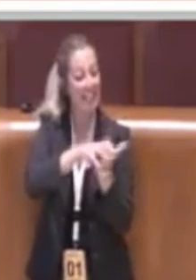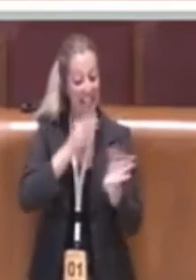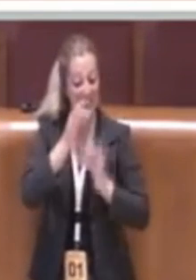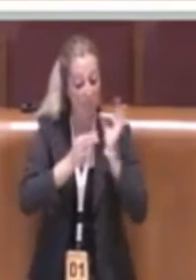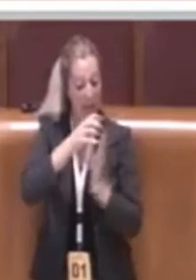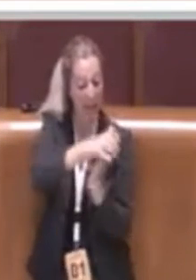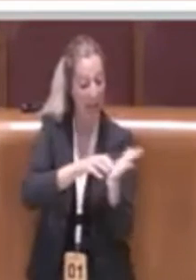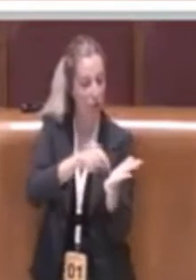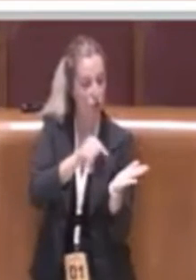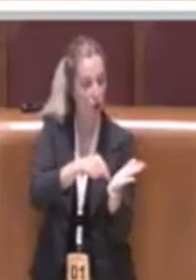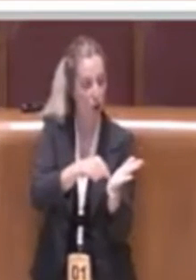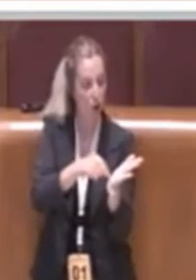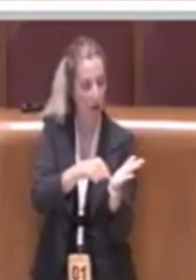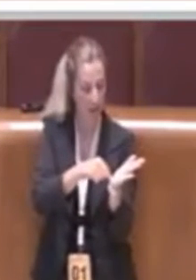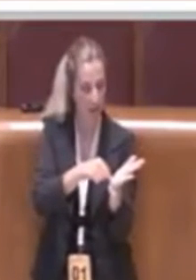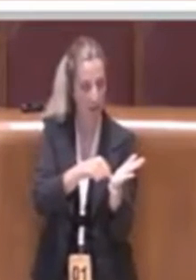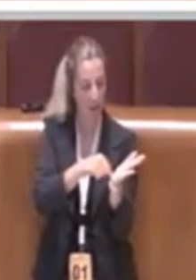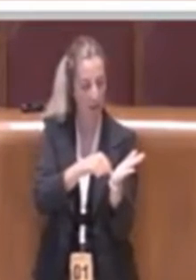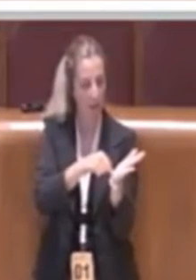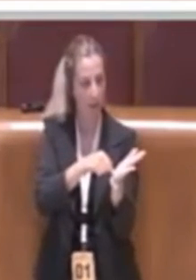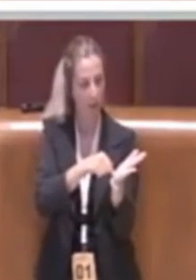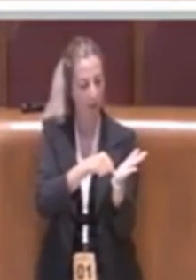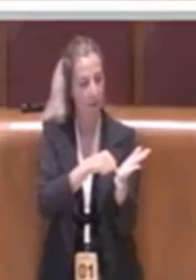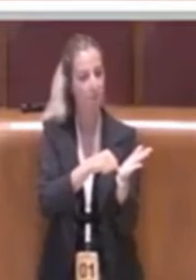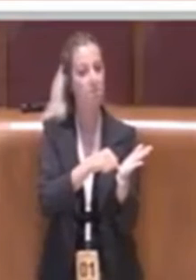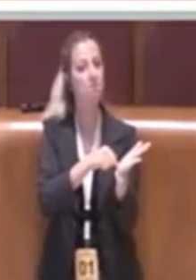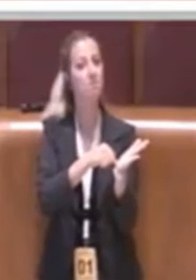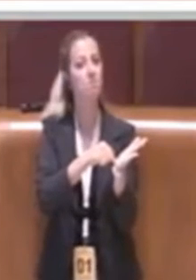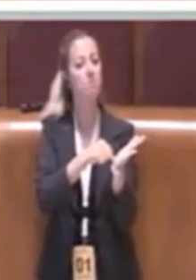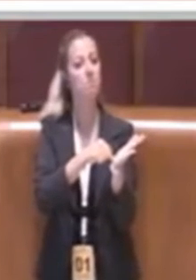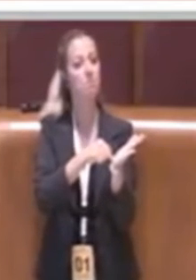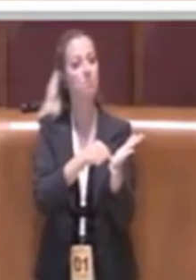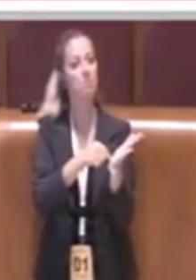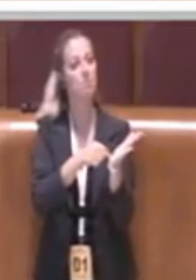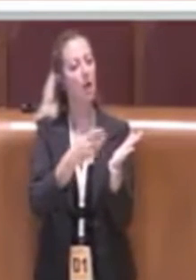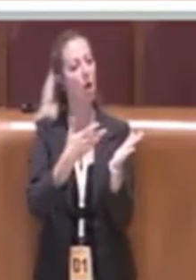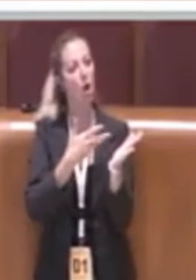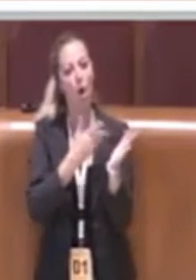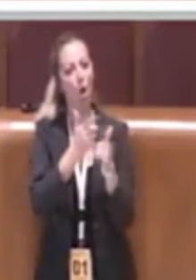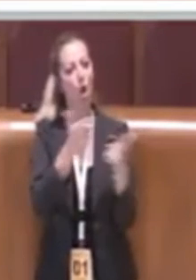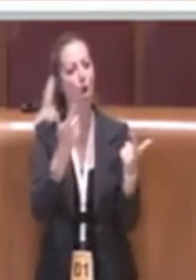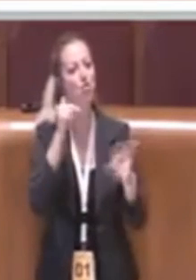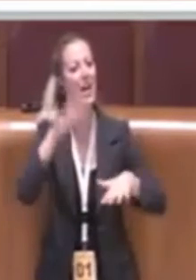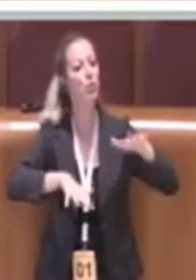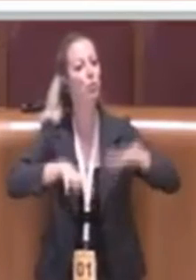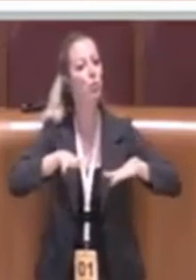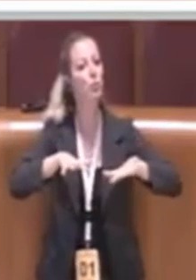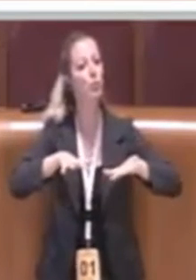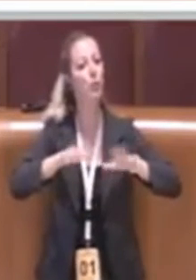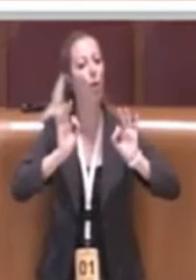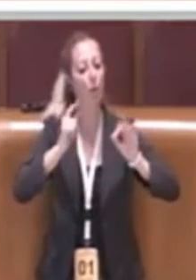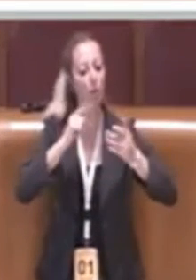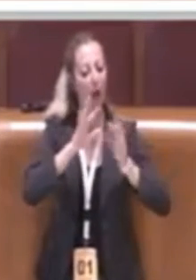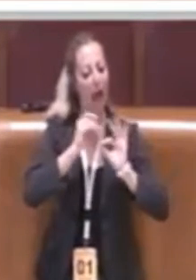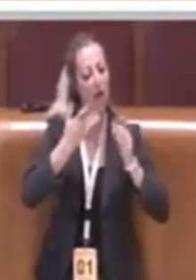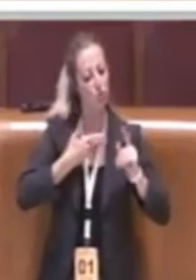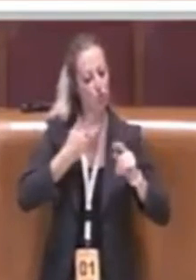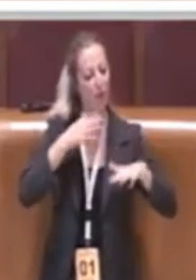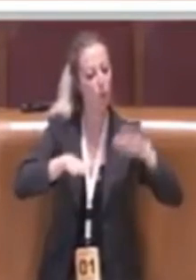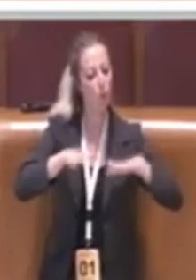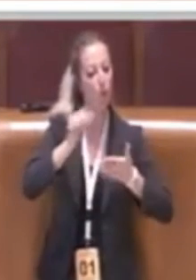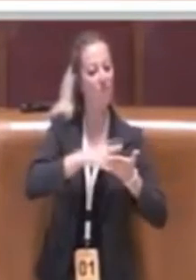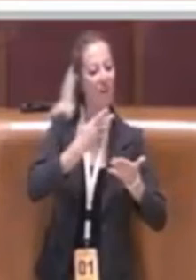non dà dubbi sul valore pubblico delle progressioni